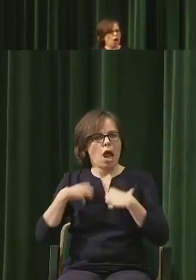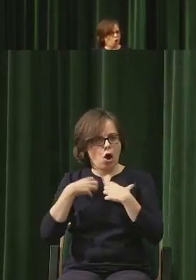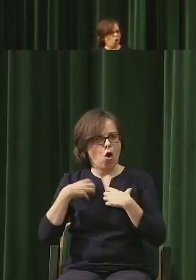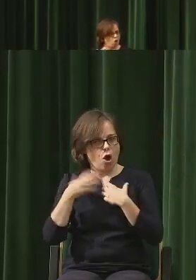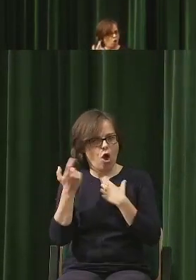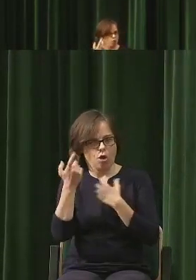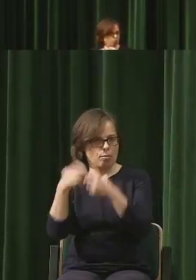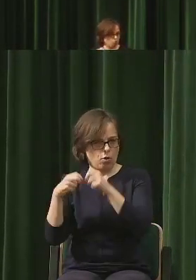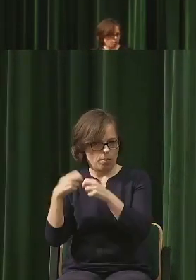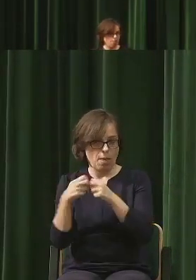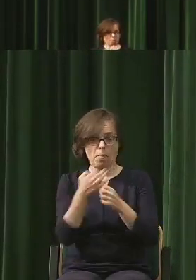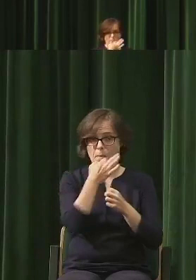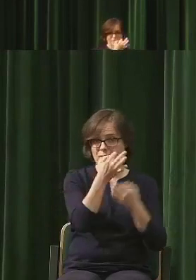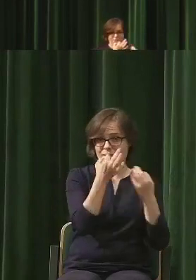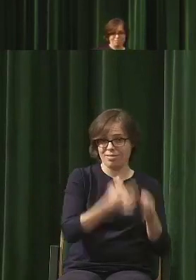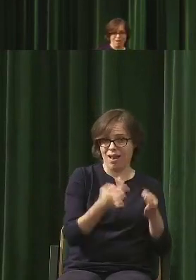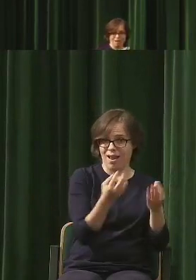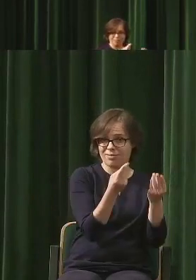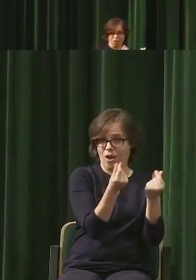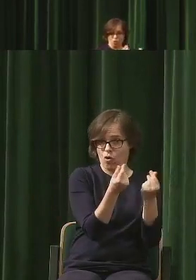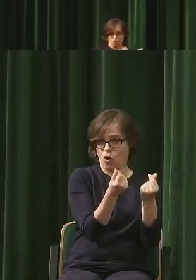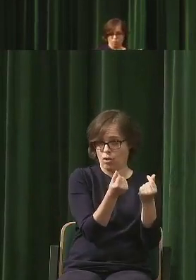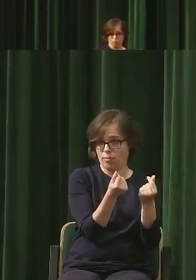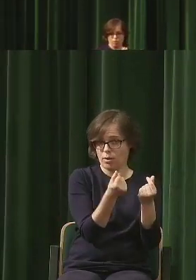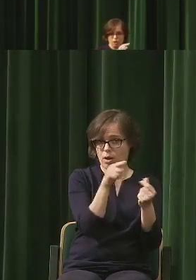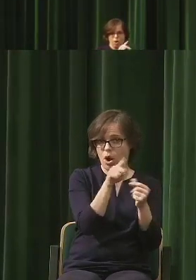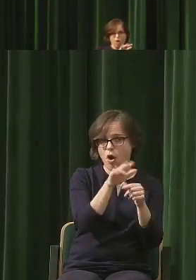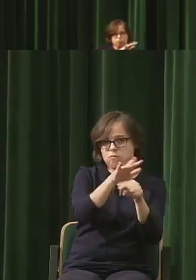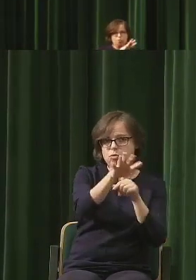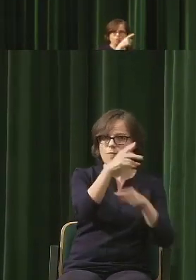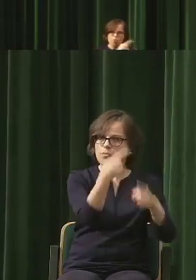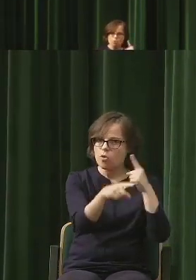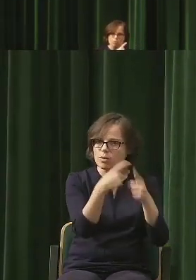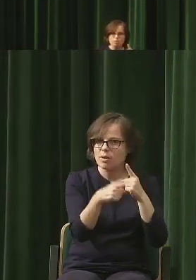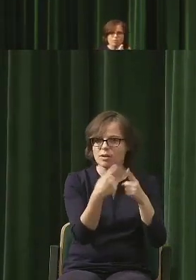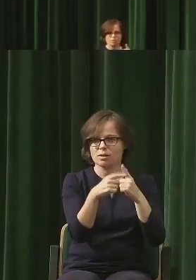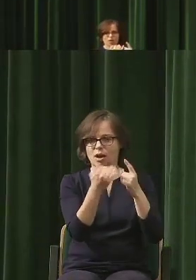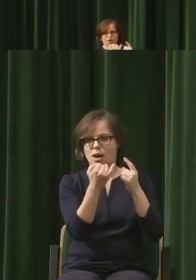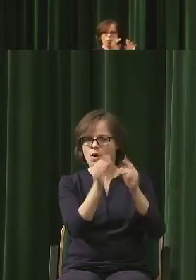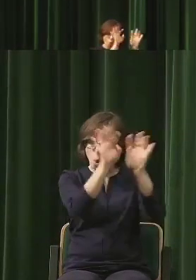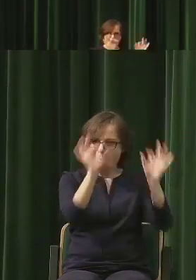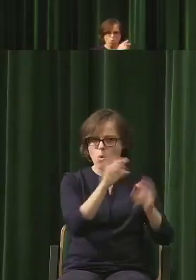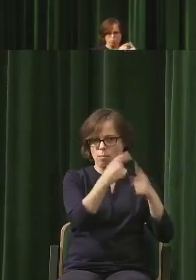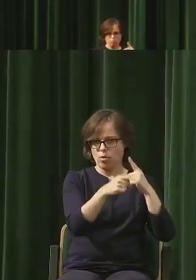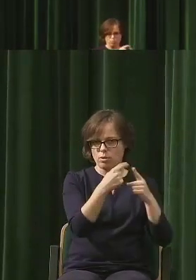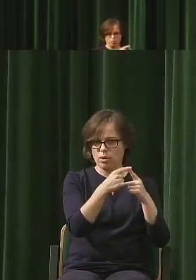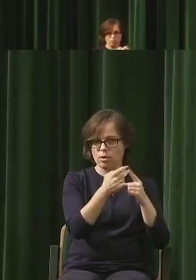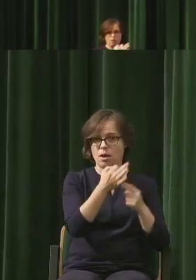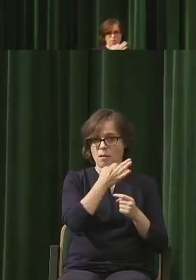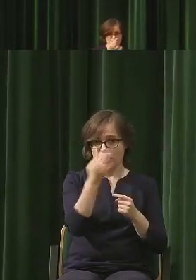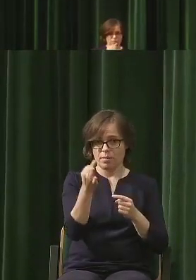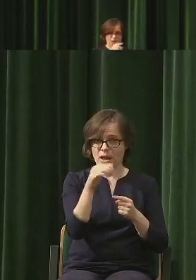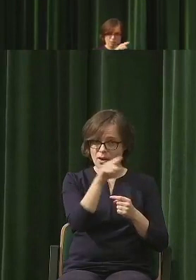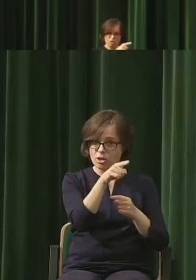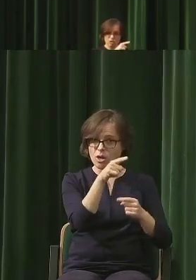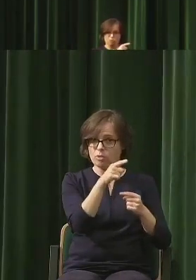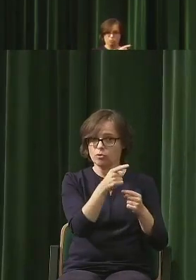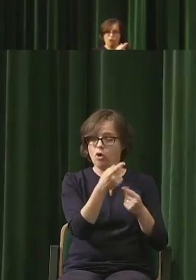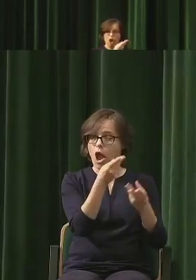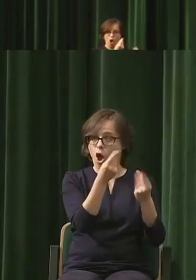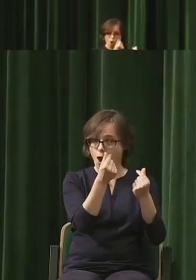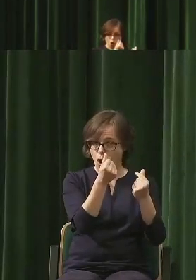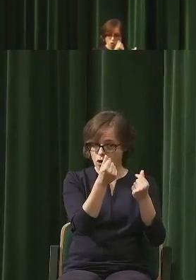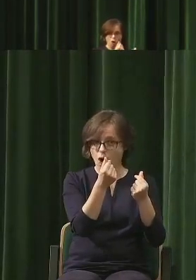dzisiejsza, ta, która ma wpływ na kształtowanie polityk gospodarczych i w ogóle polityk, no w ogóle uwzględnia fakt